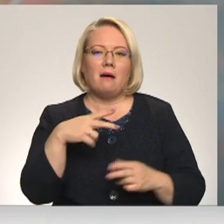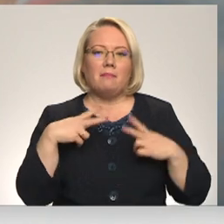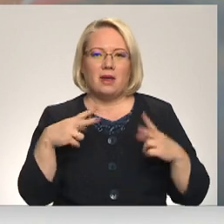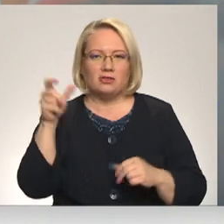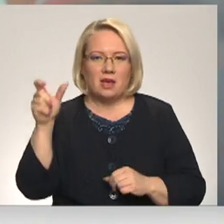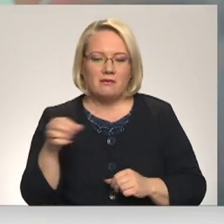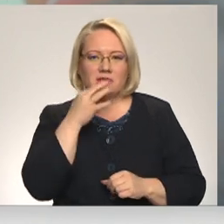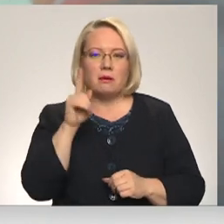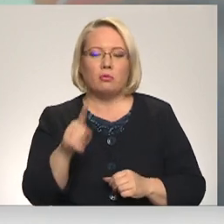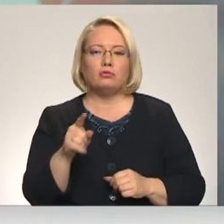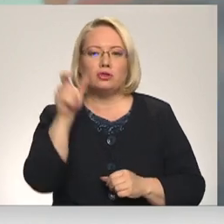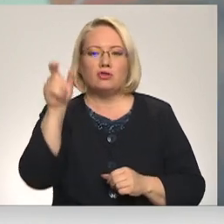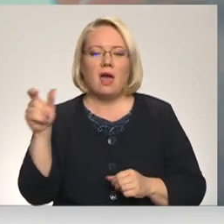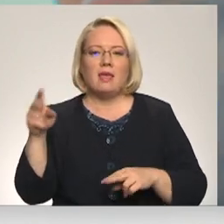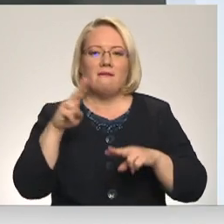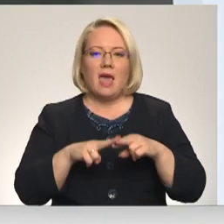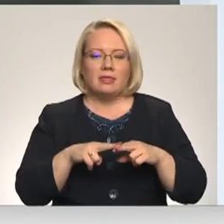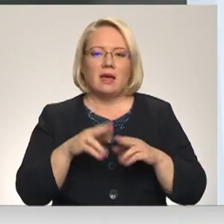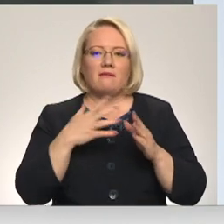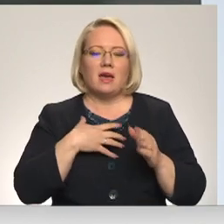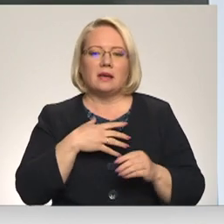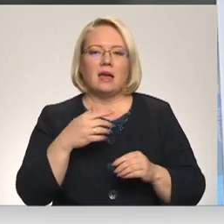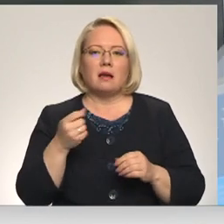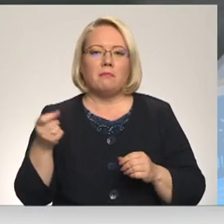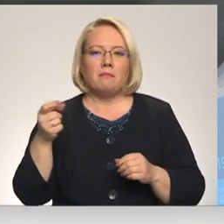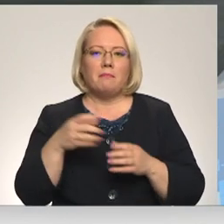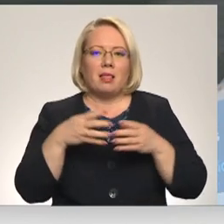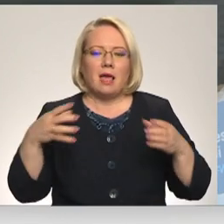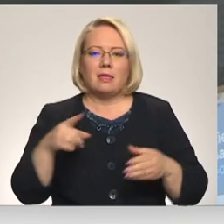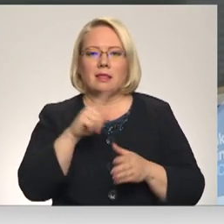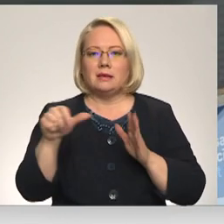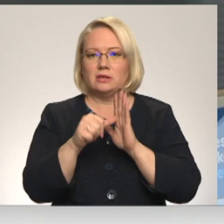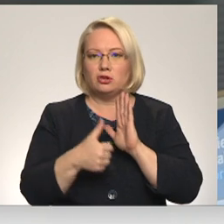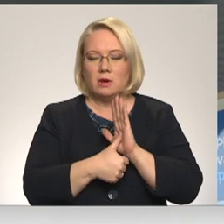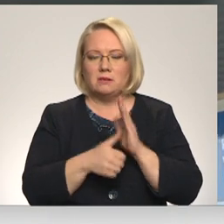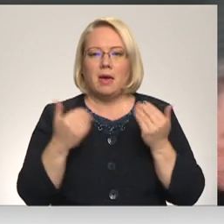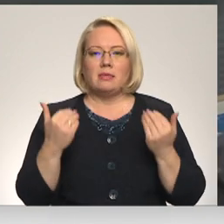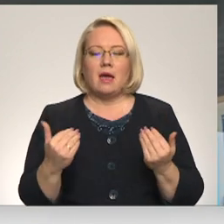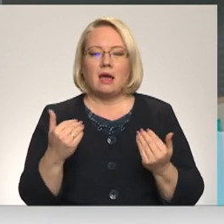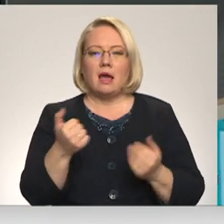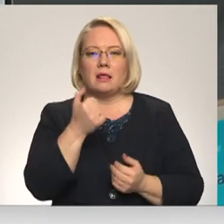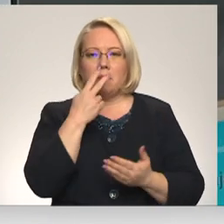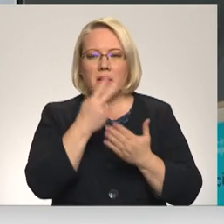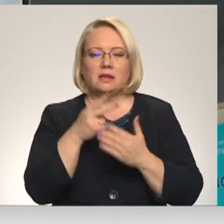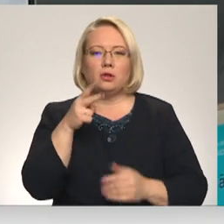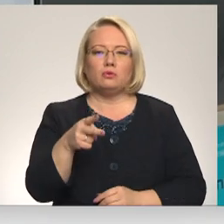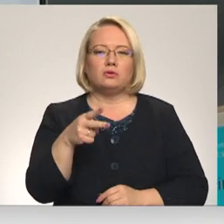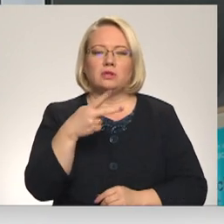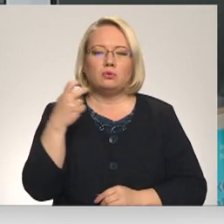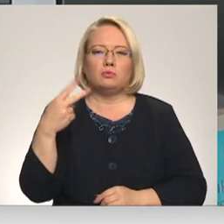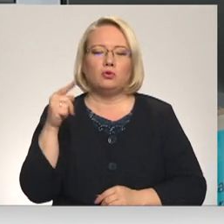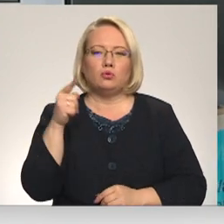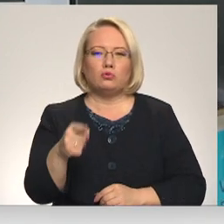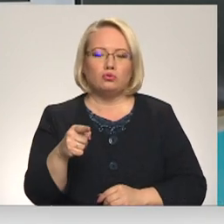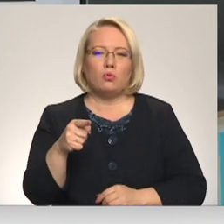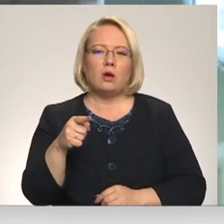jāpalēla līdz 16, būčetā atvēlot pusmiljonu eiro. Šogad gan paredzētu vien 220 tūkstoši eiro algām, bet izdoms saraks esot